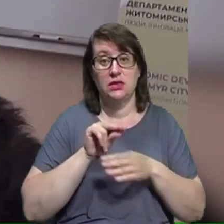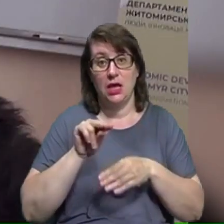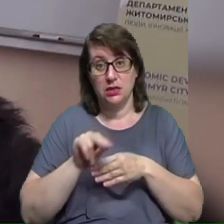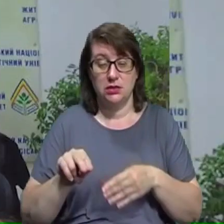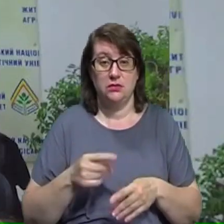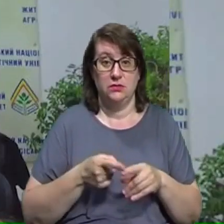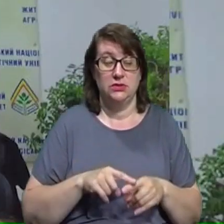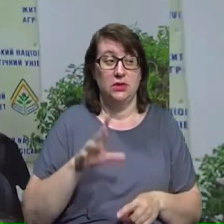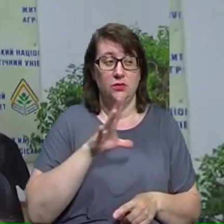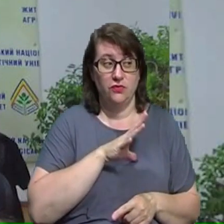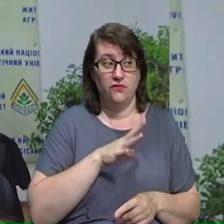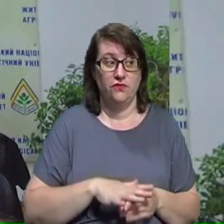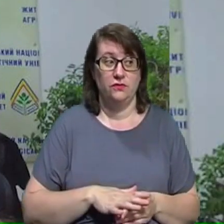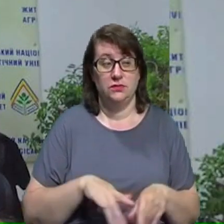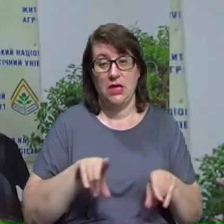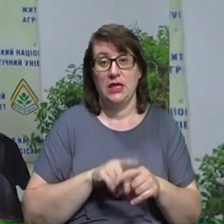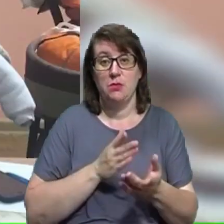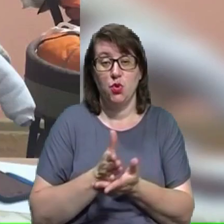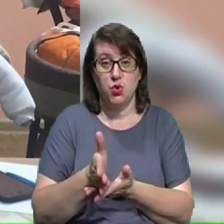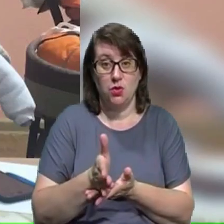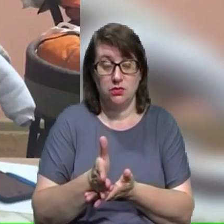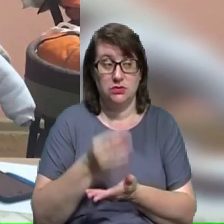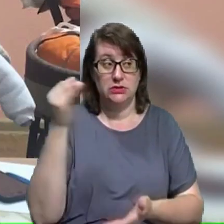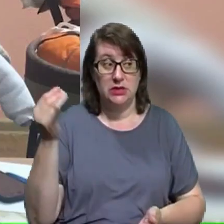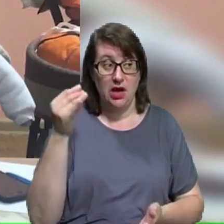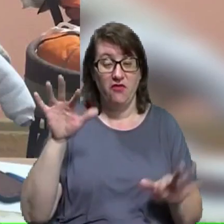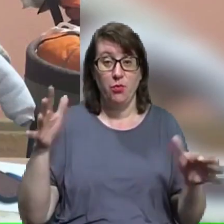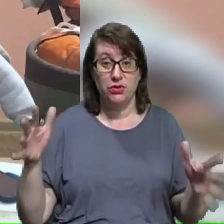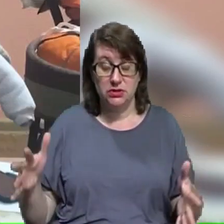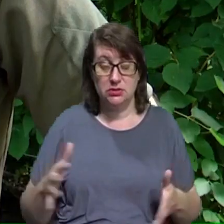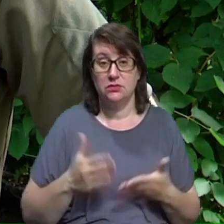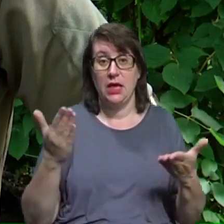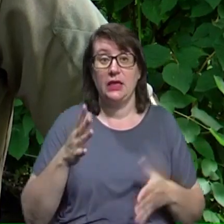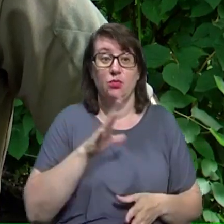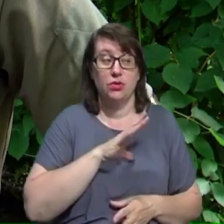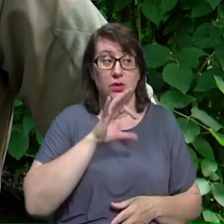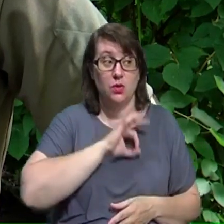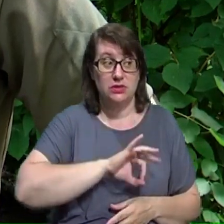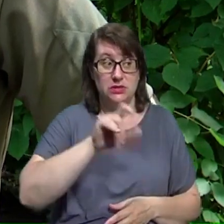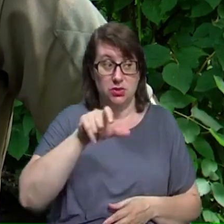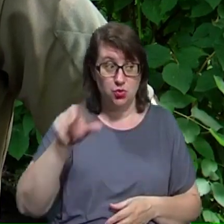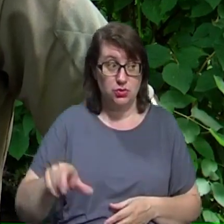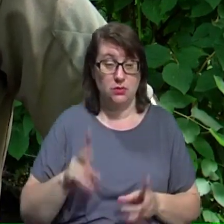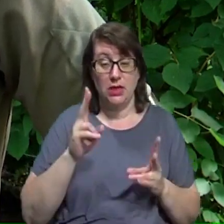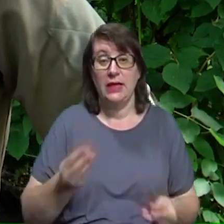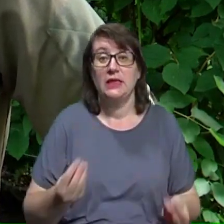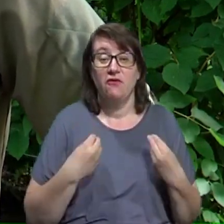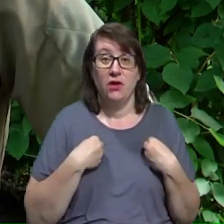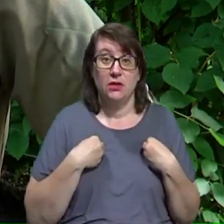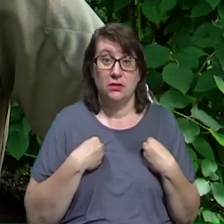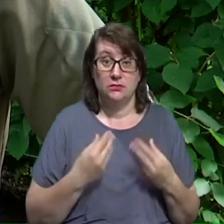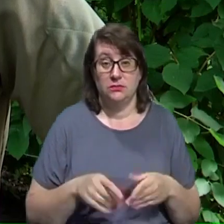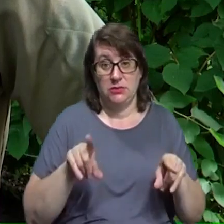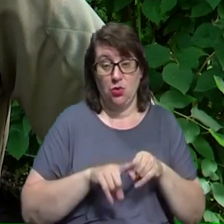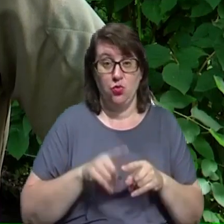такий поток цікавих подій, які були корисні людям і які давали таку перспективу